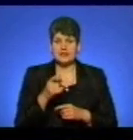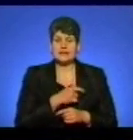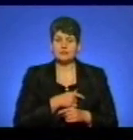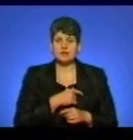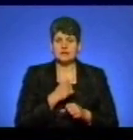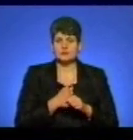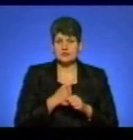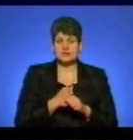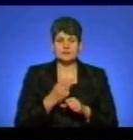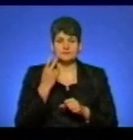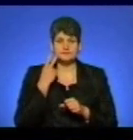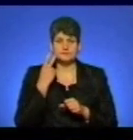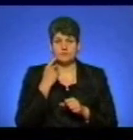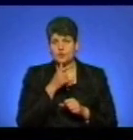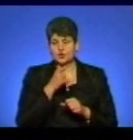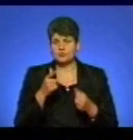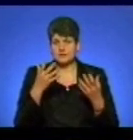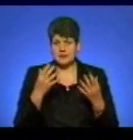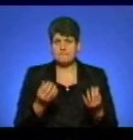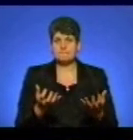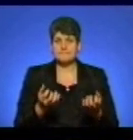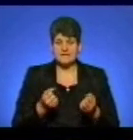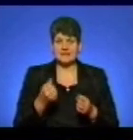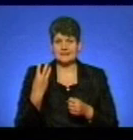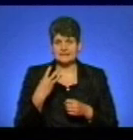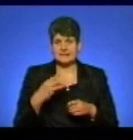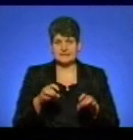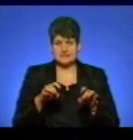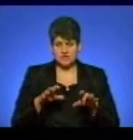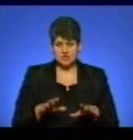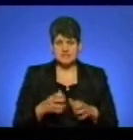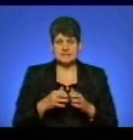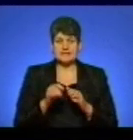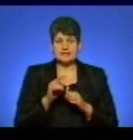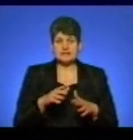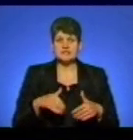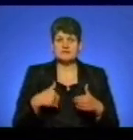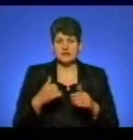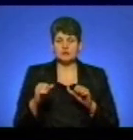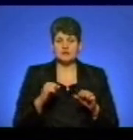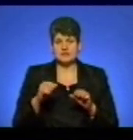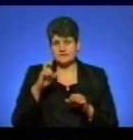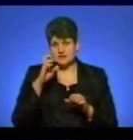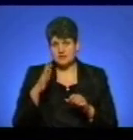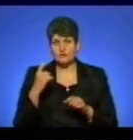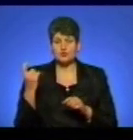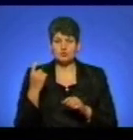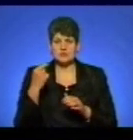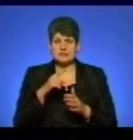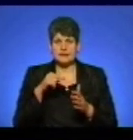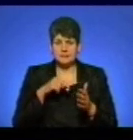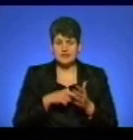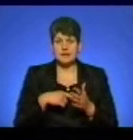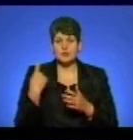працювали без перерви. Протягом дня вони прийняли понад 30 рішень. Серед них – звернення до керівництва держави, господарські питання,